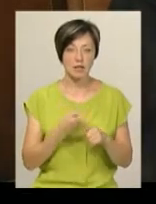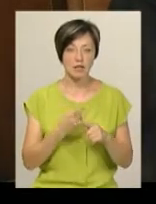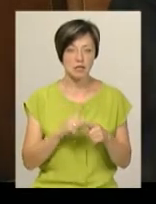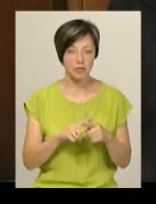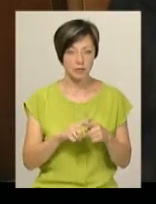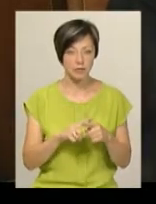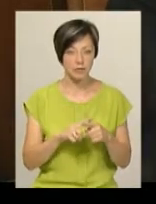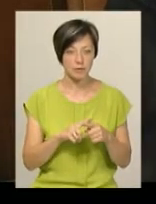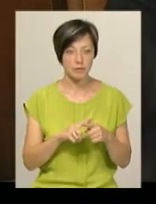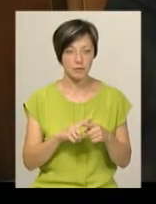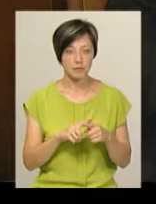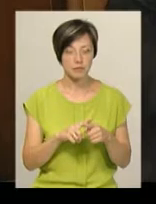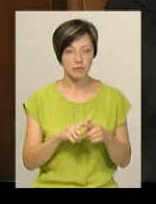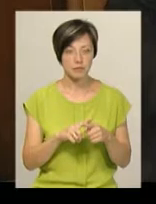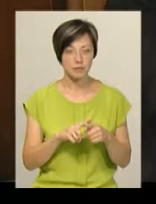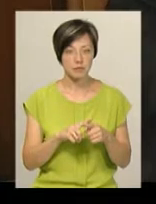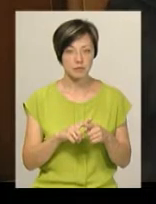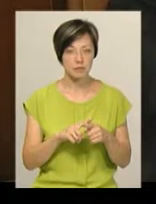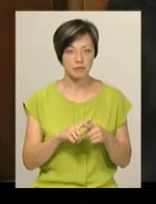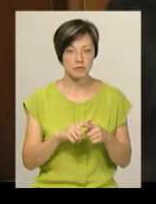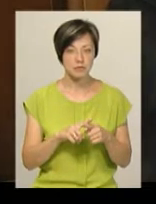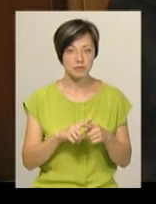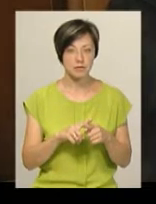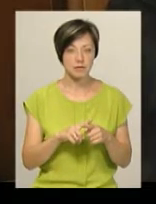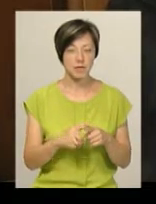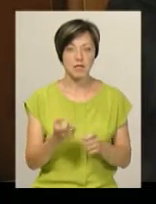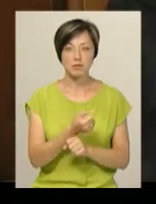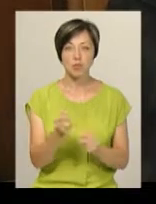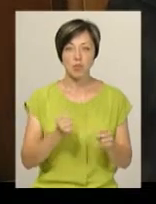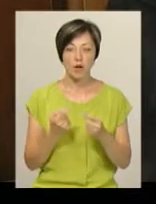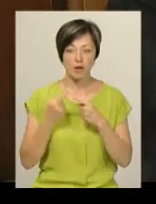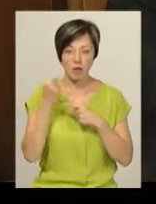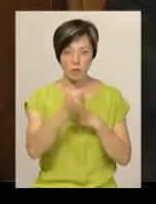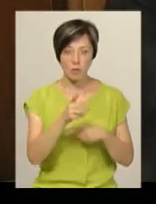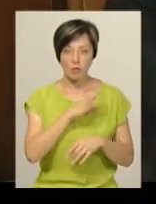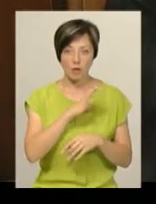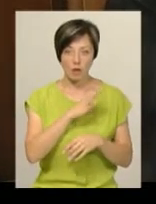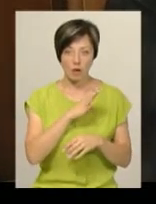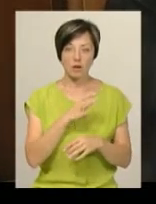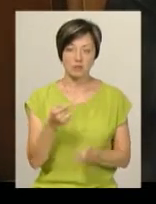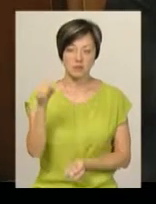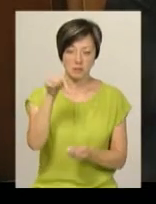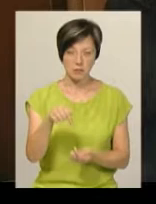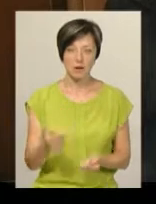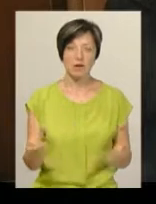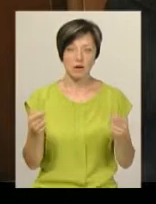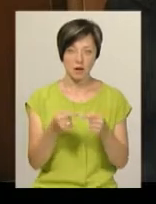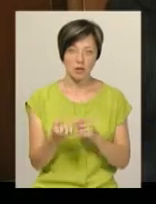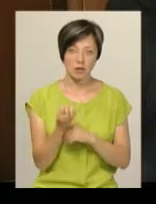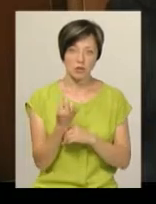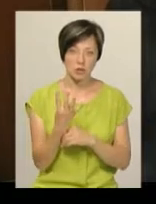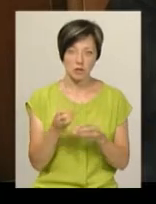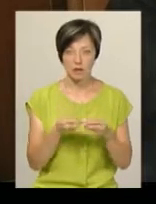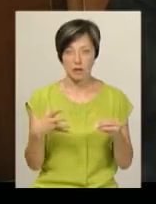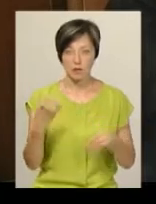принципі, зброя дальнього бою, яка була розповсюджена і характерна якраз для 14